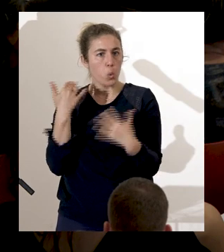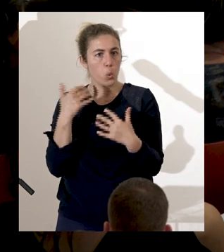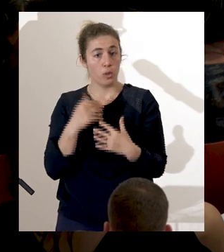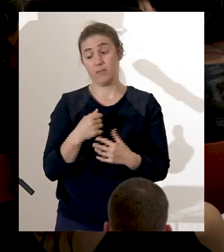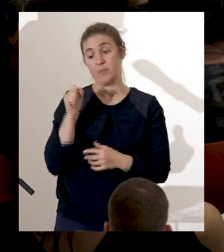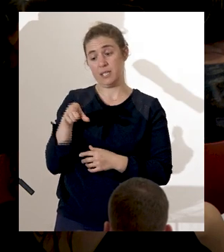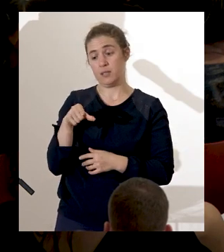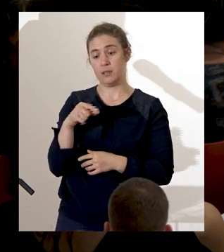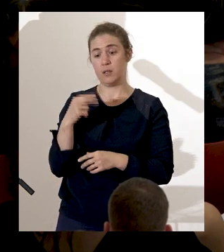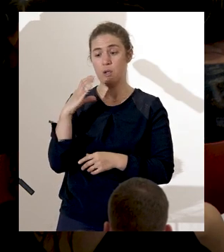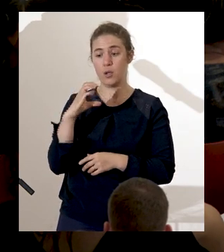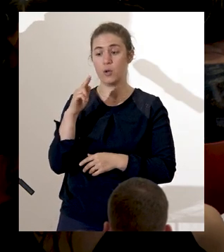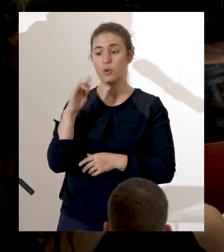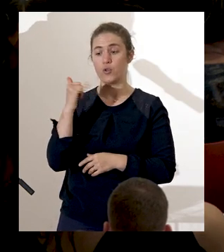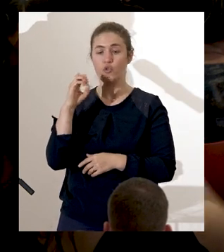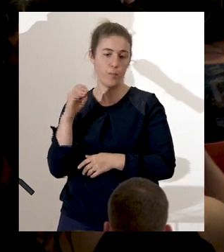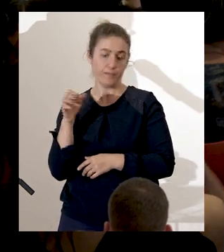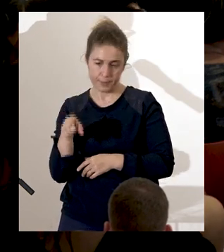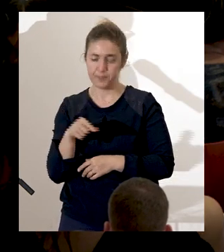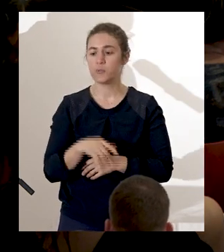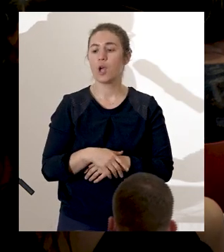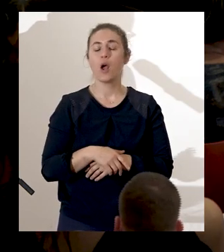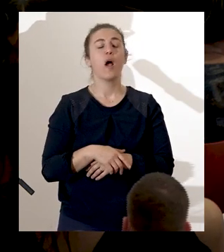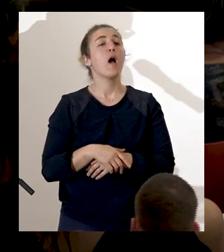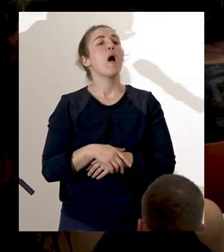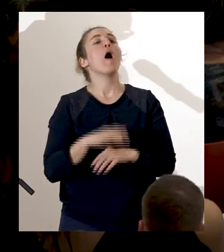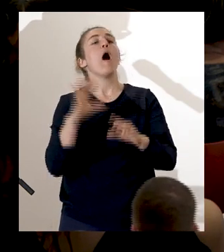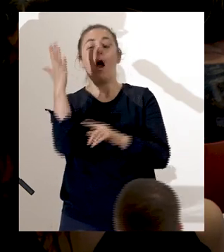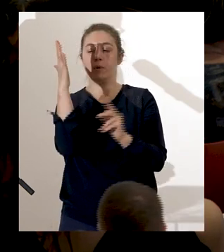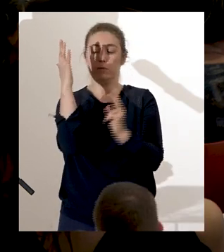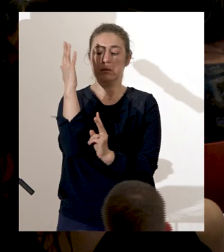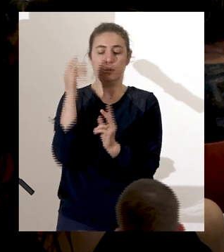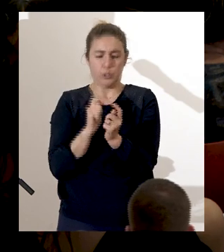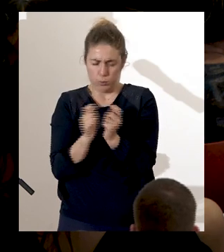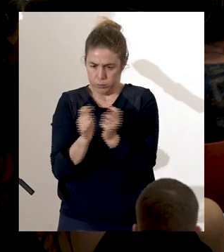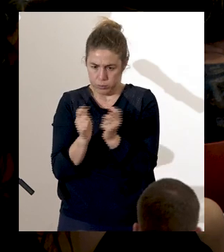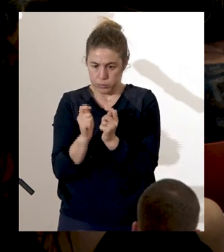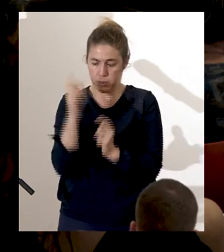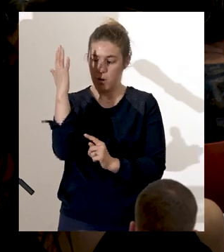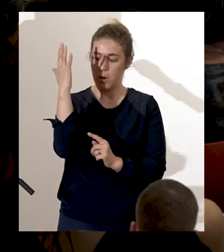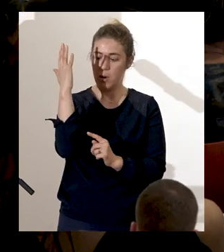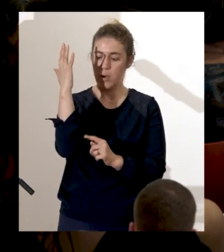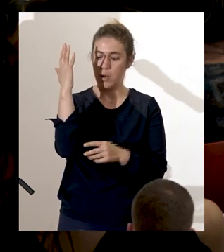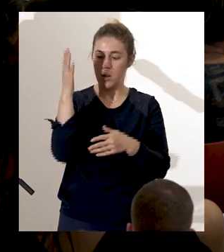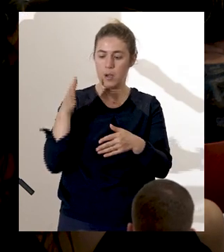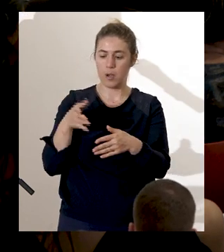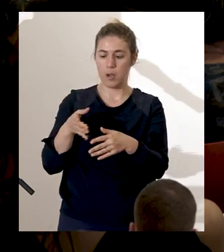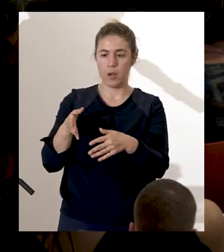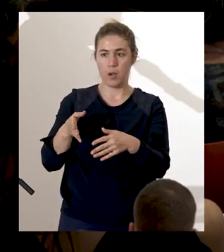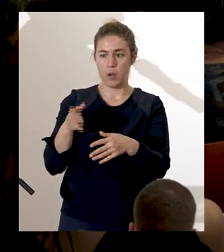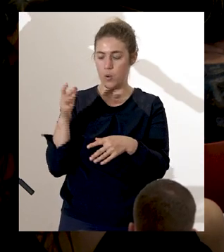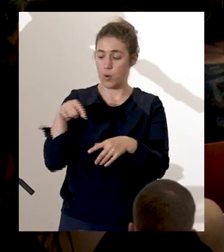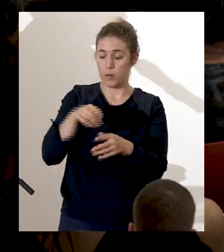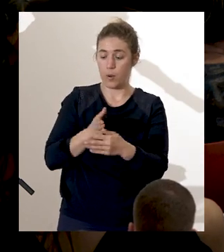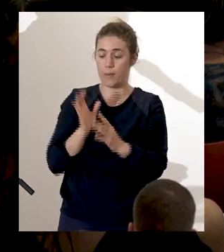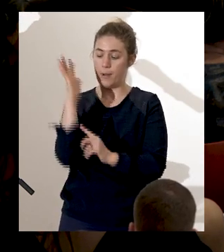Kujo. Les négociations se déroulèrent sous un grand arbre qui gardait l'entrée du défilé de Kujo Town, le principal